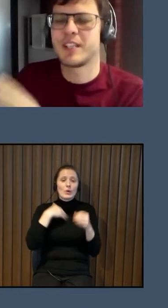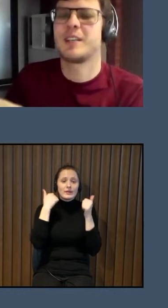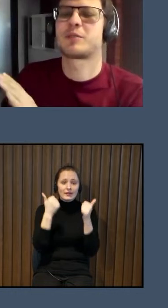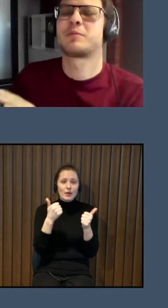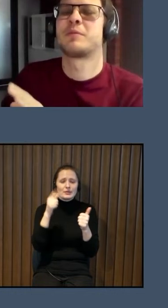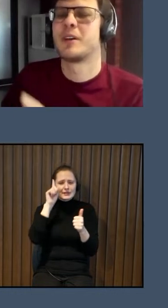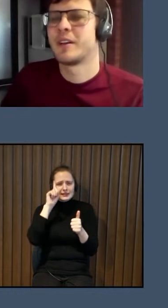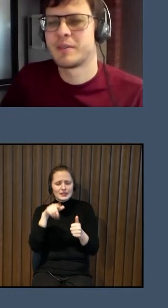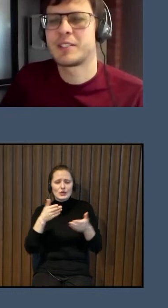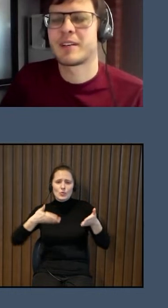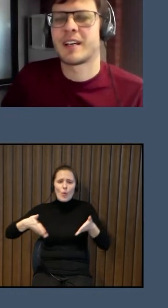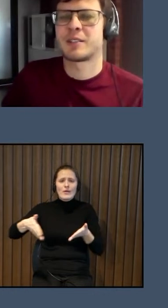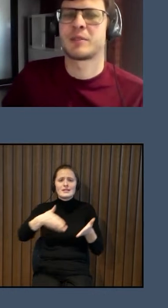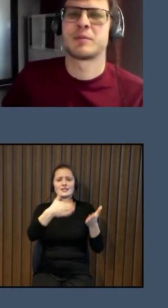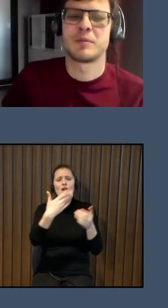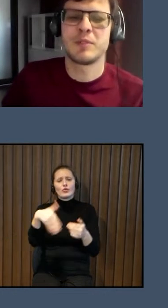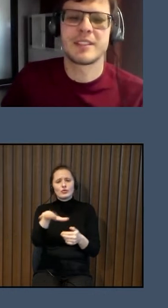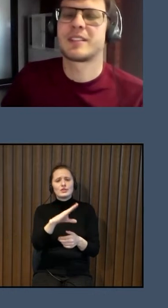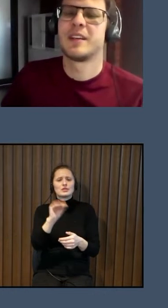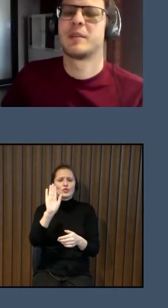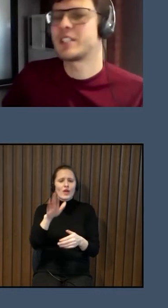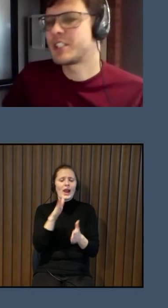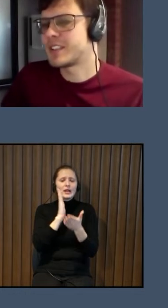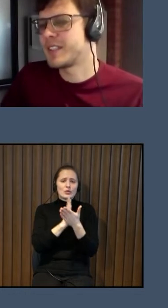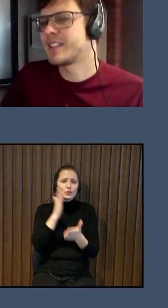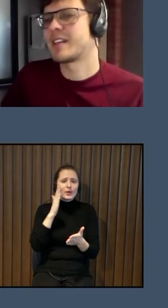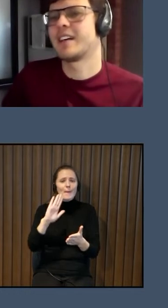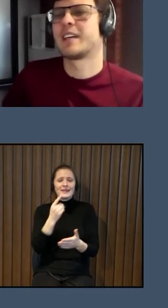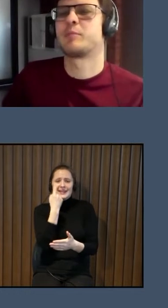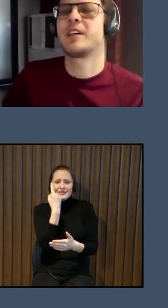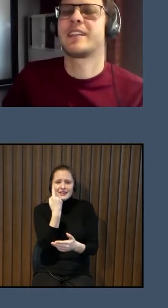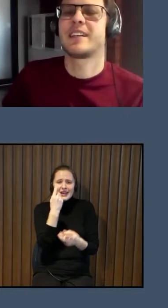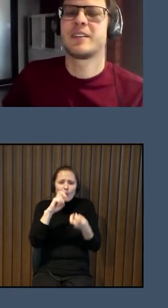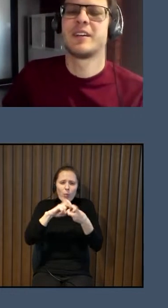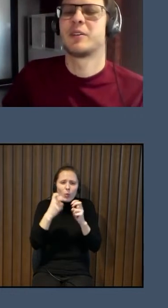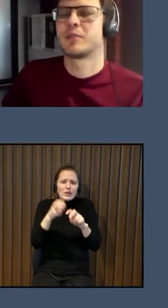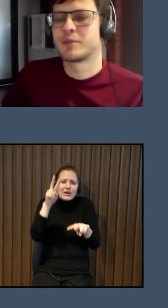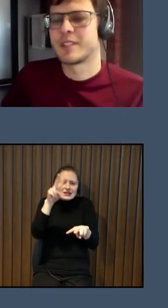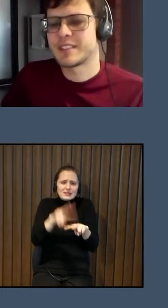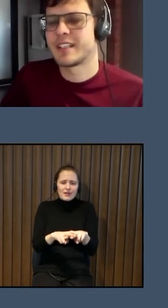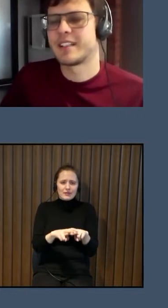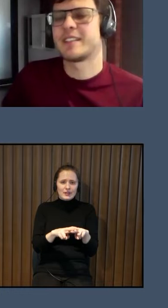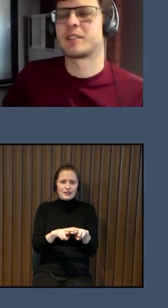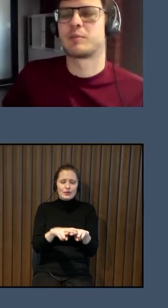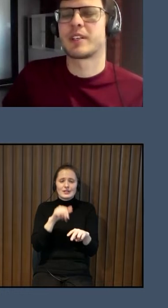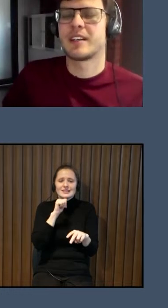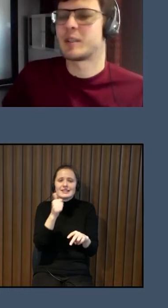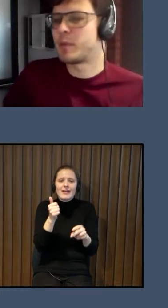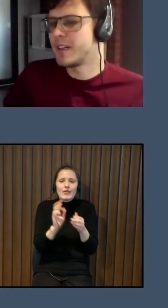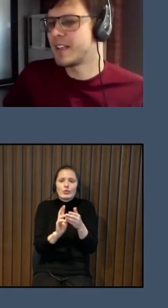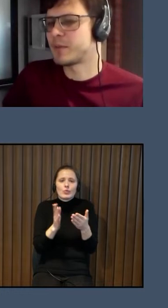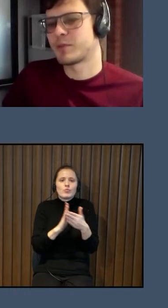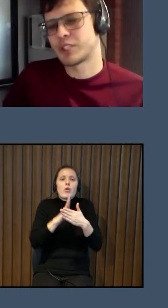zinu ceļu, tur viss varētu notikt. Bet ir šī viena gājēju pārēja un es viņai netieku